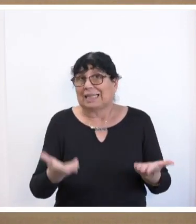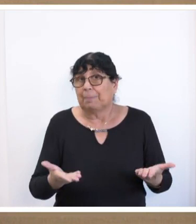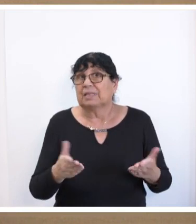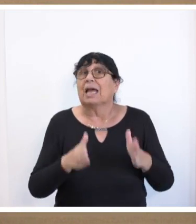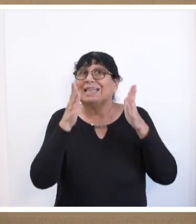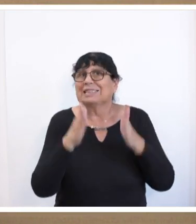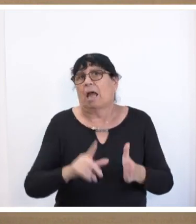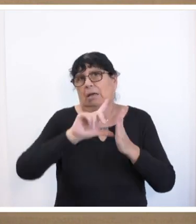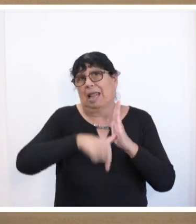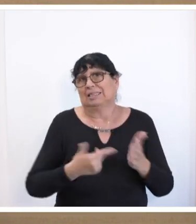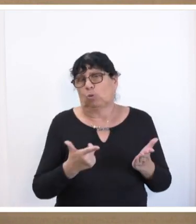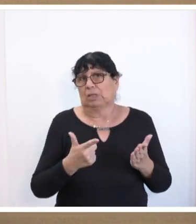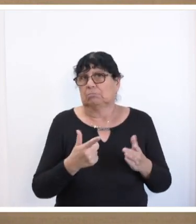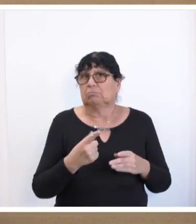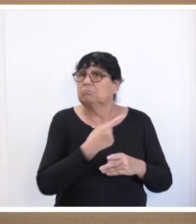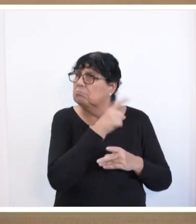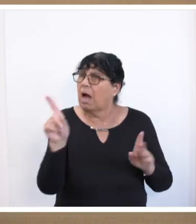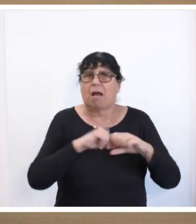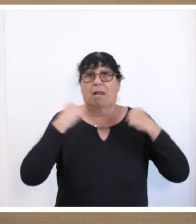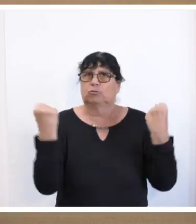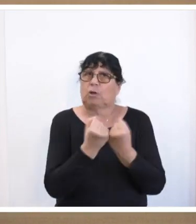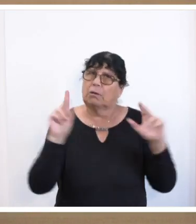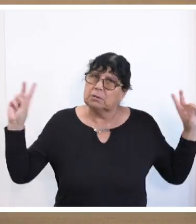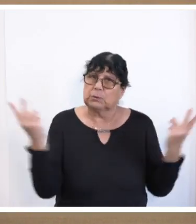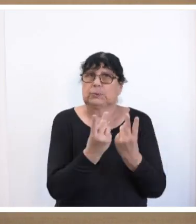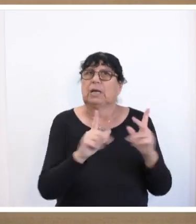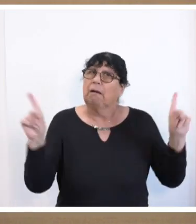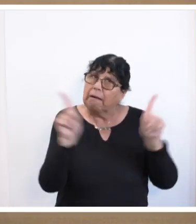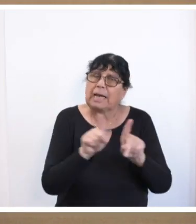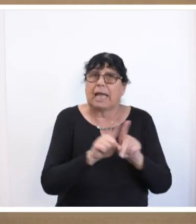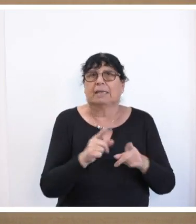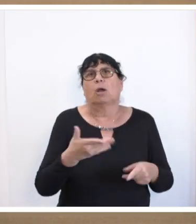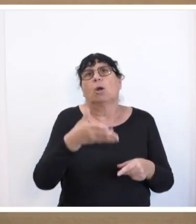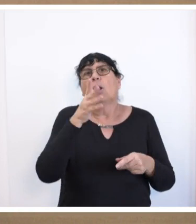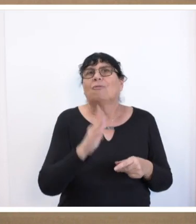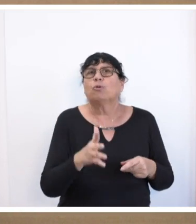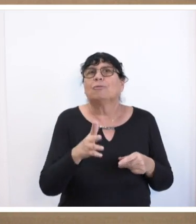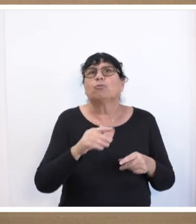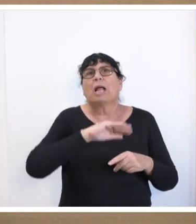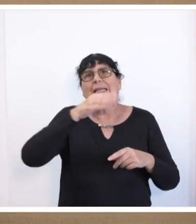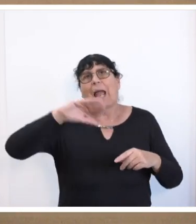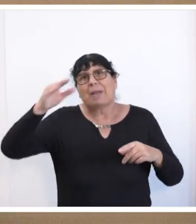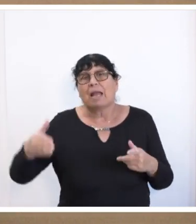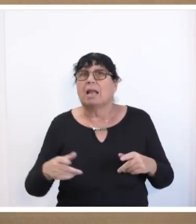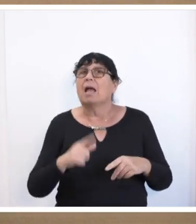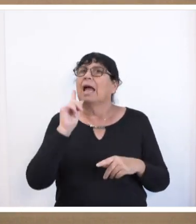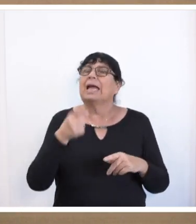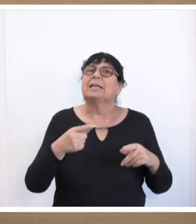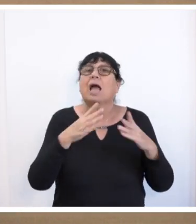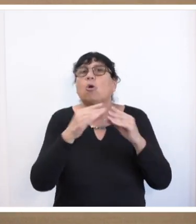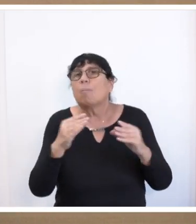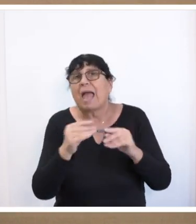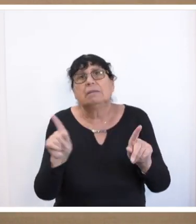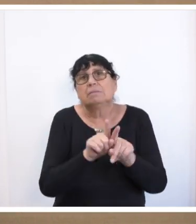Sachleistungen durch alle Staaten hinweg und zwar absolut die gleichen. 500 Gramm Mehl sind gleich viel mehr in Bulgarien wie in Dänemark.